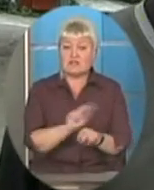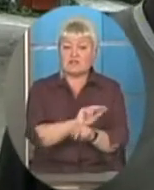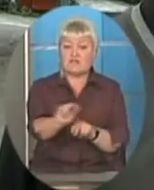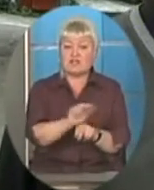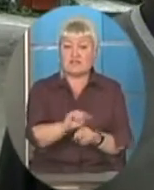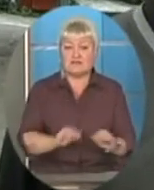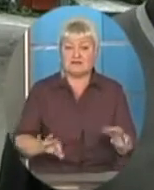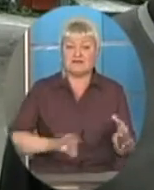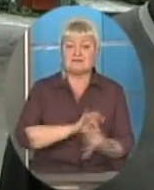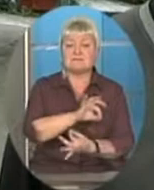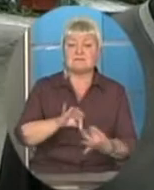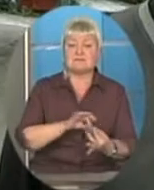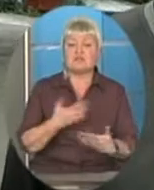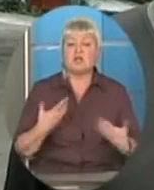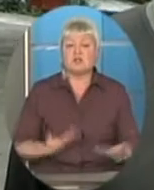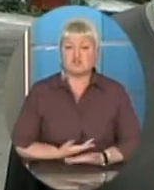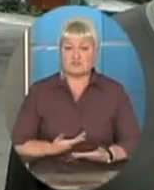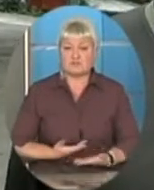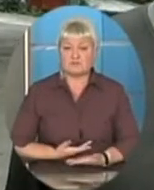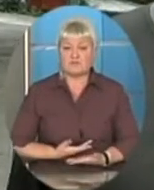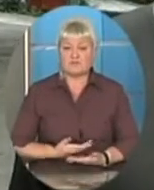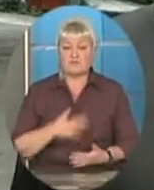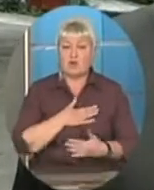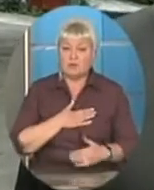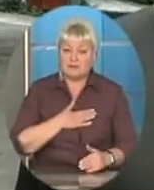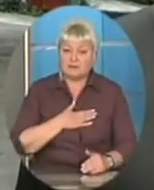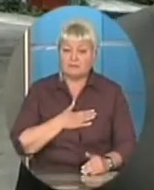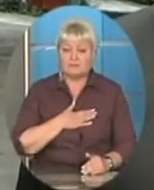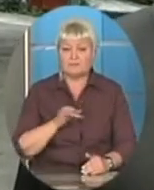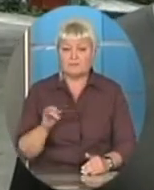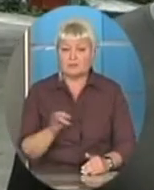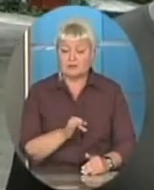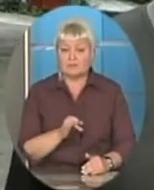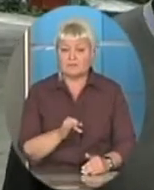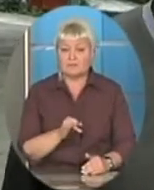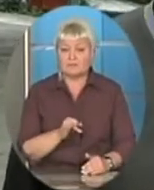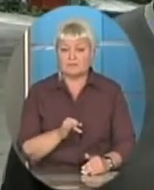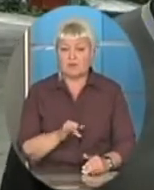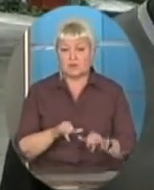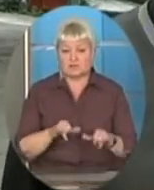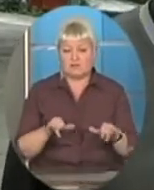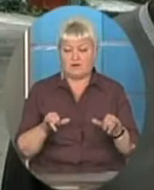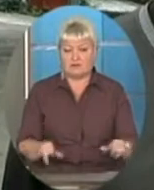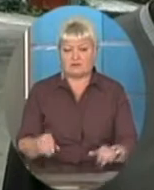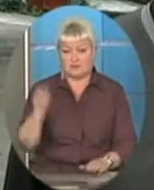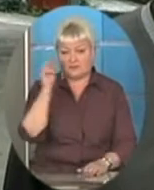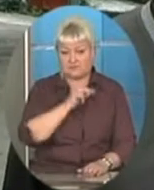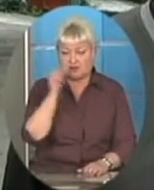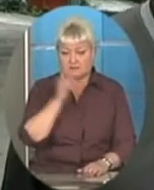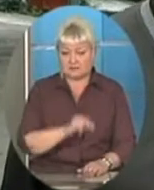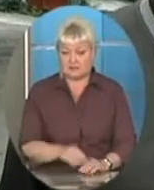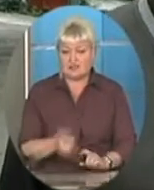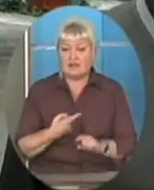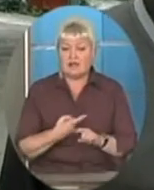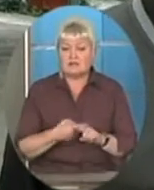-серід, зокрема, жити, любити і десь розвиватися, навчатися. Це